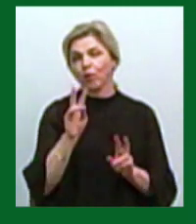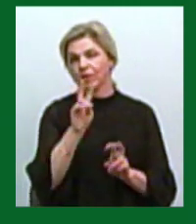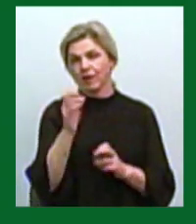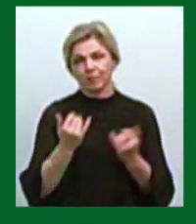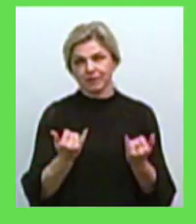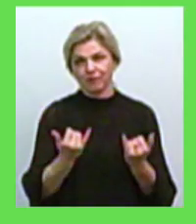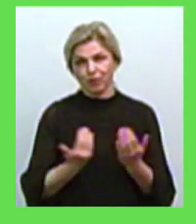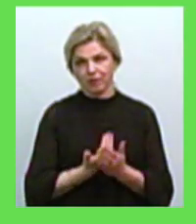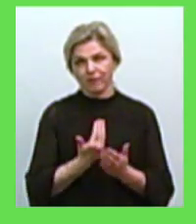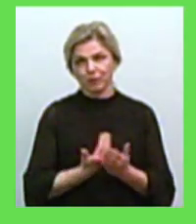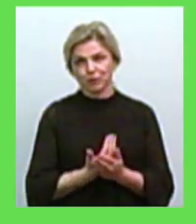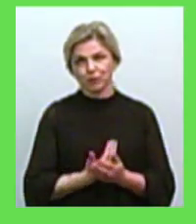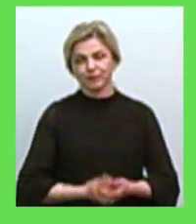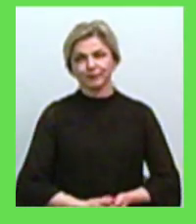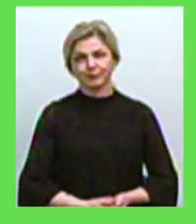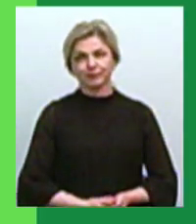випуску.